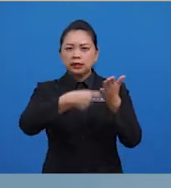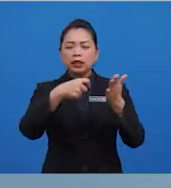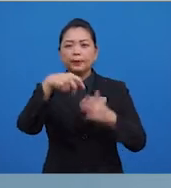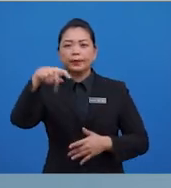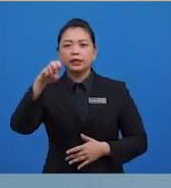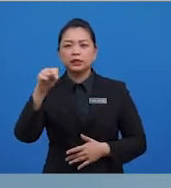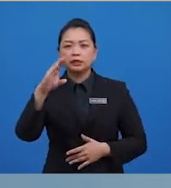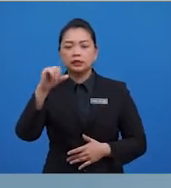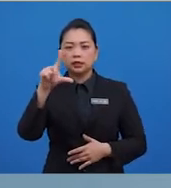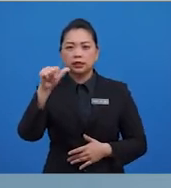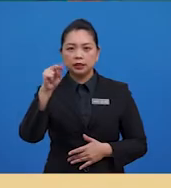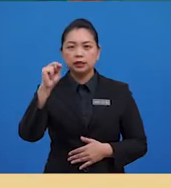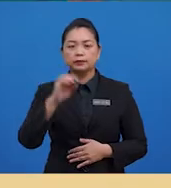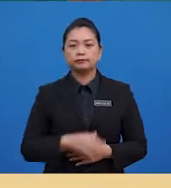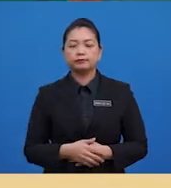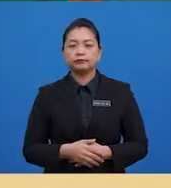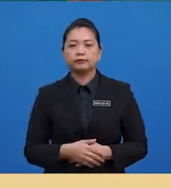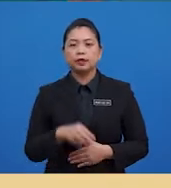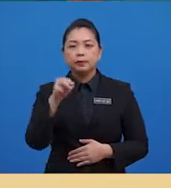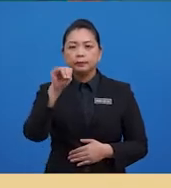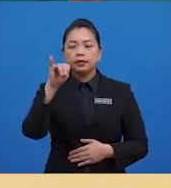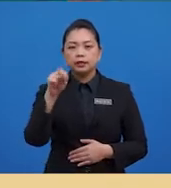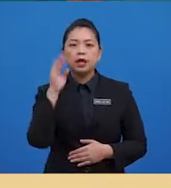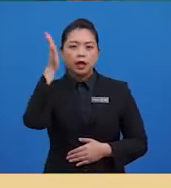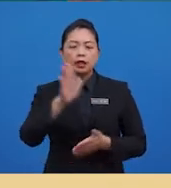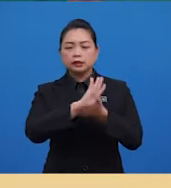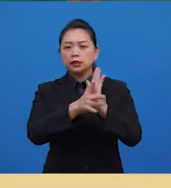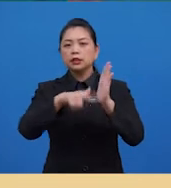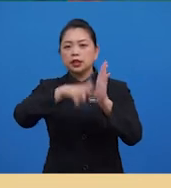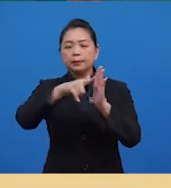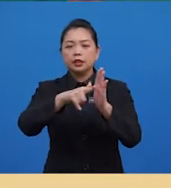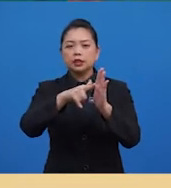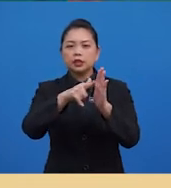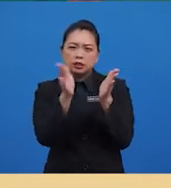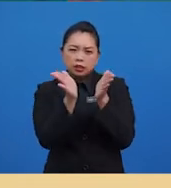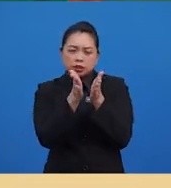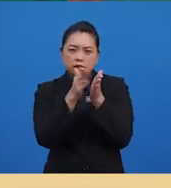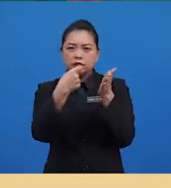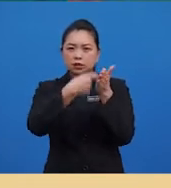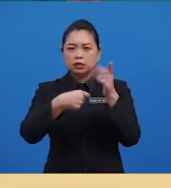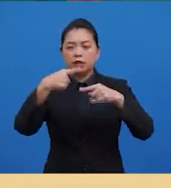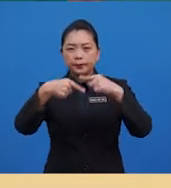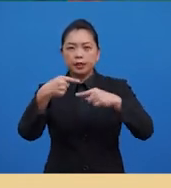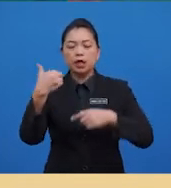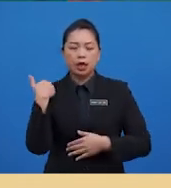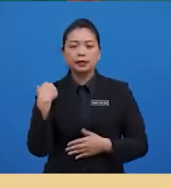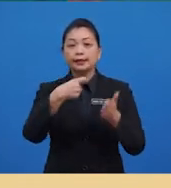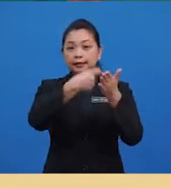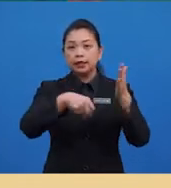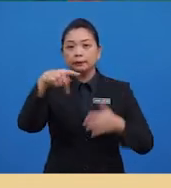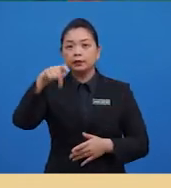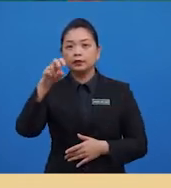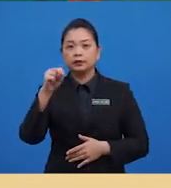pada set data tersebut. Min akan menjadi lebih kecil nilainya apabila wujud nilai